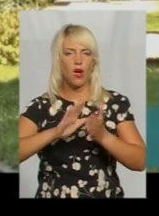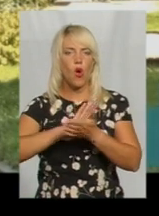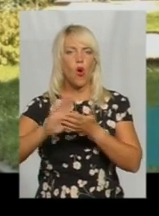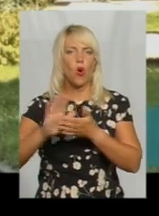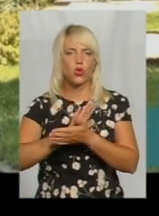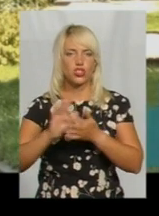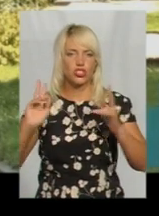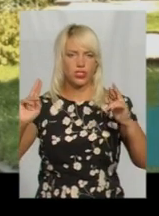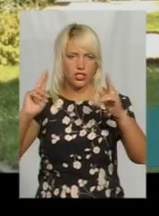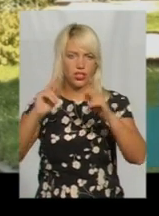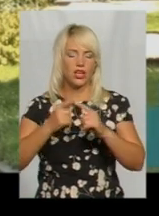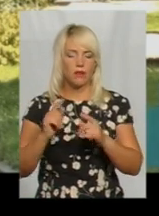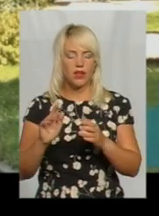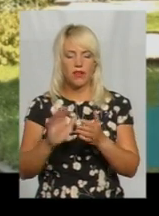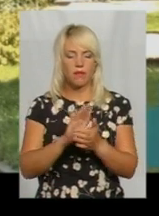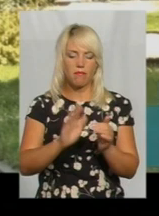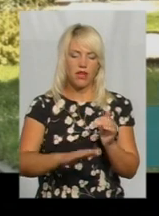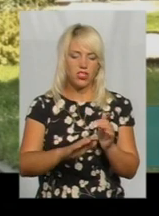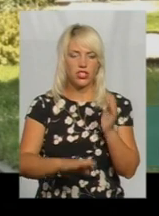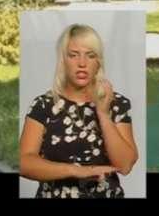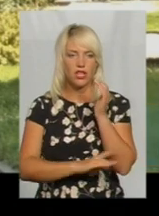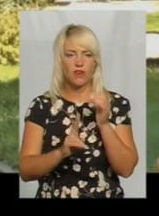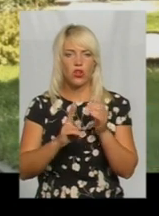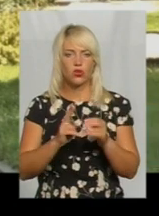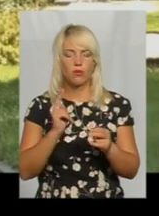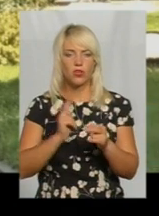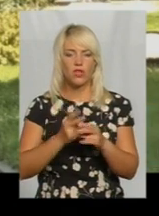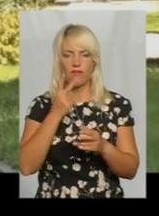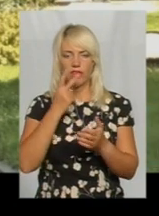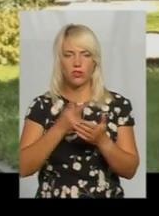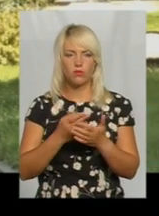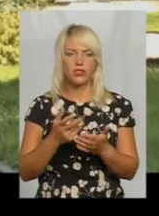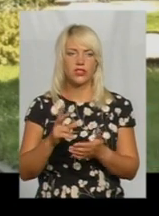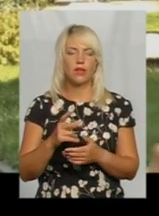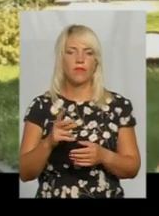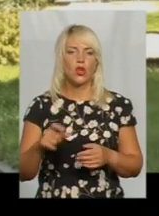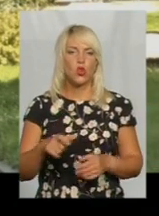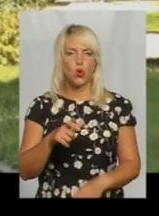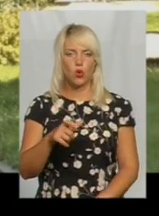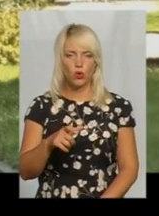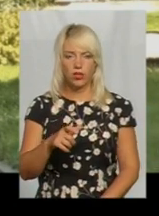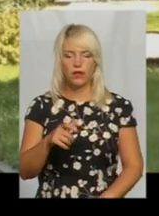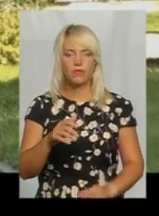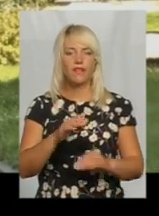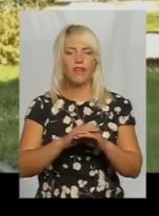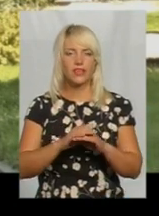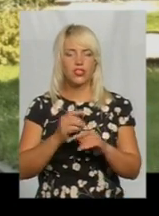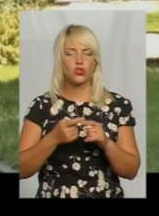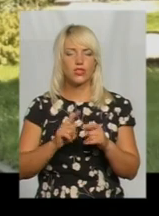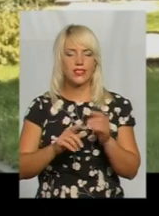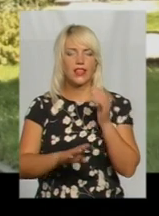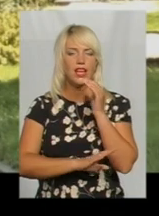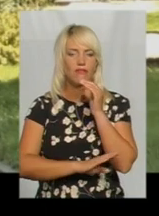очищаємо менші дерева або ті дерева, які перешкоджають видимості, для прикладу, дороги. Тобто фактично і ця деревина далі